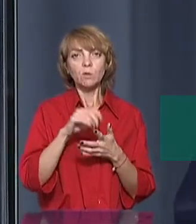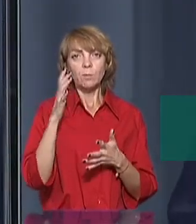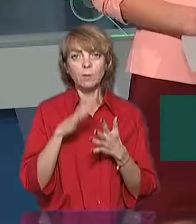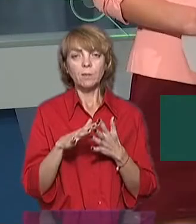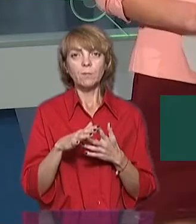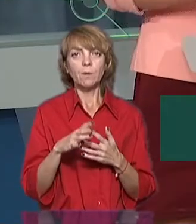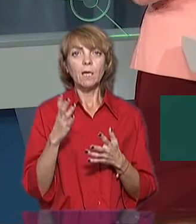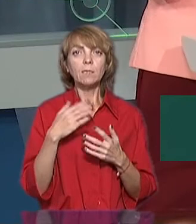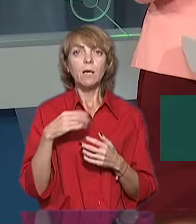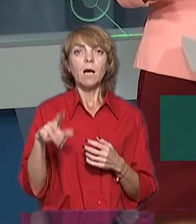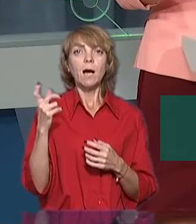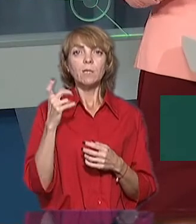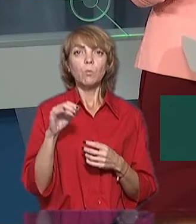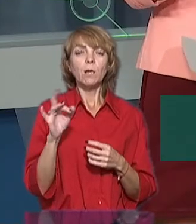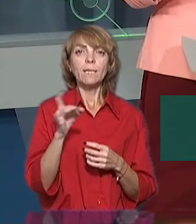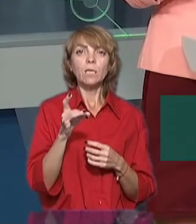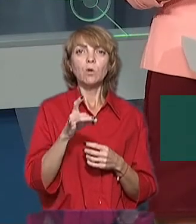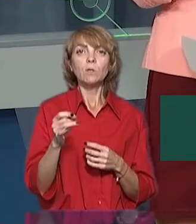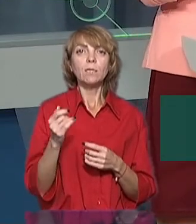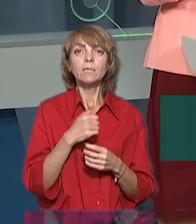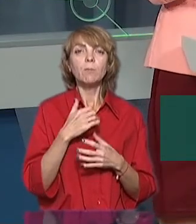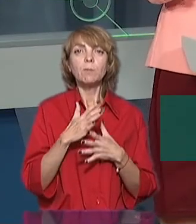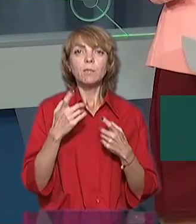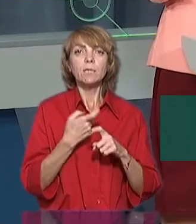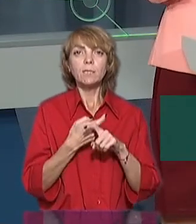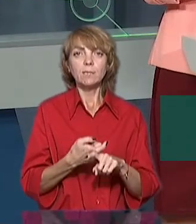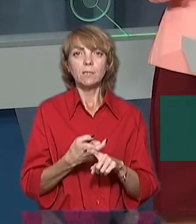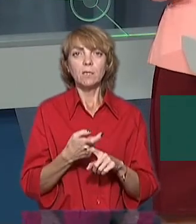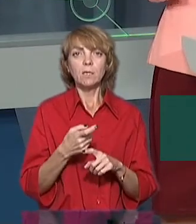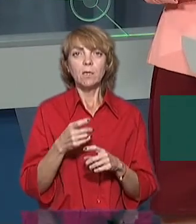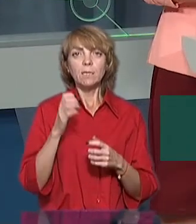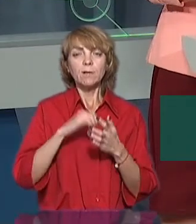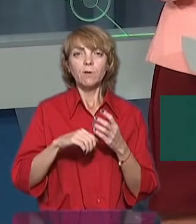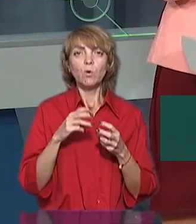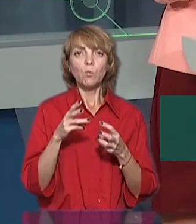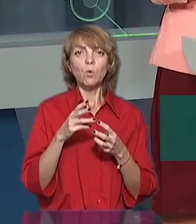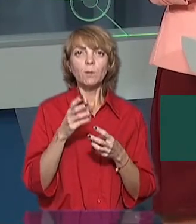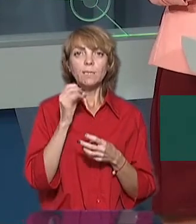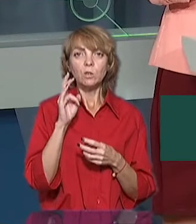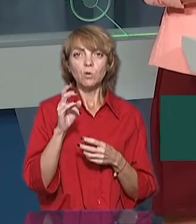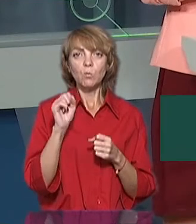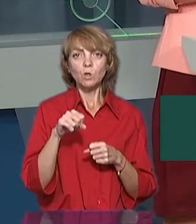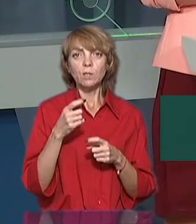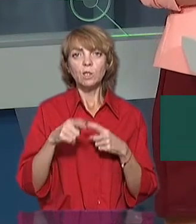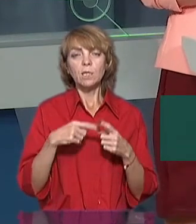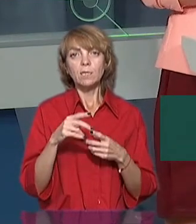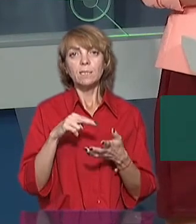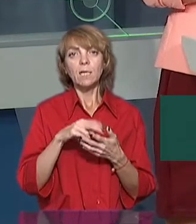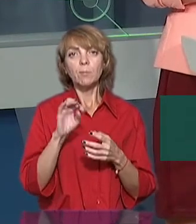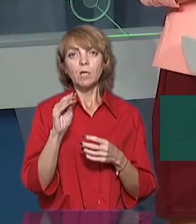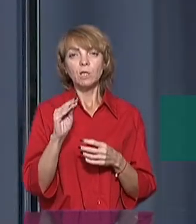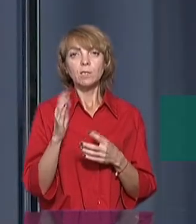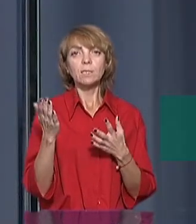А якщо не Харків, по регіонах, де найбільші ризики зривів опалювального сезону можливих через стан мереж?